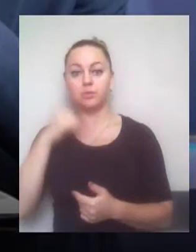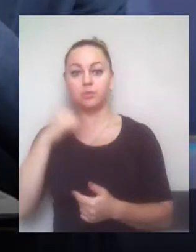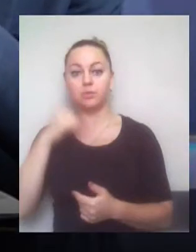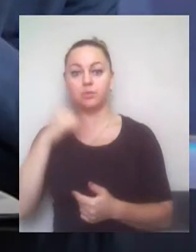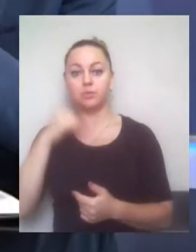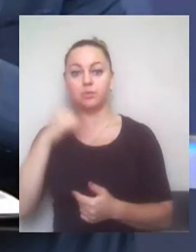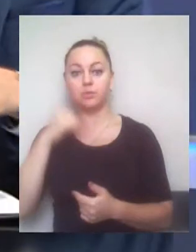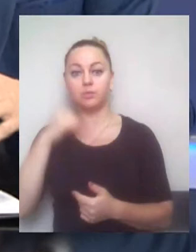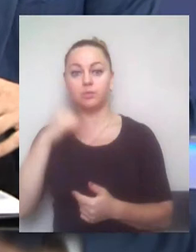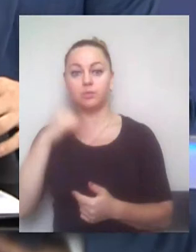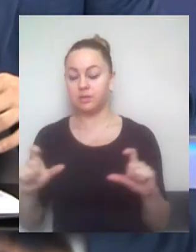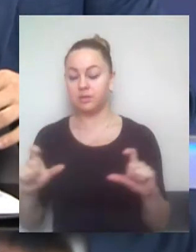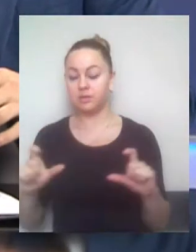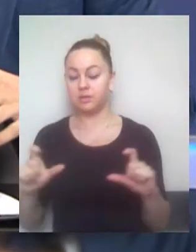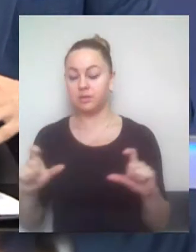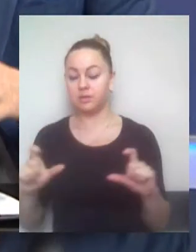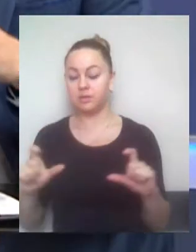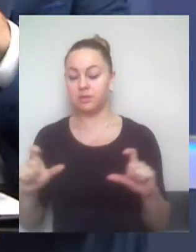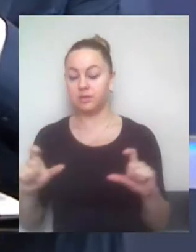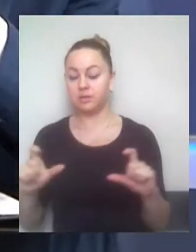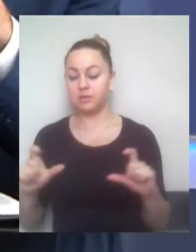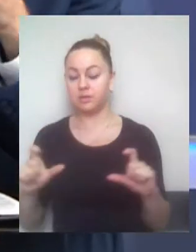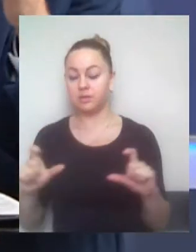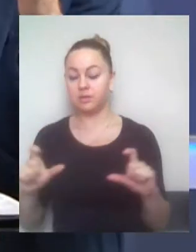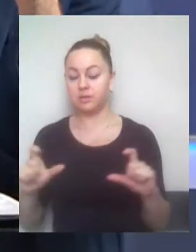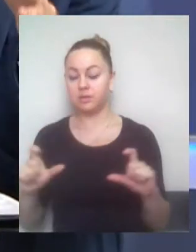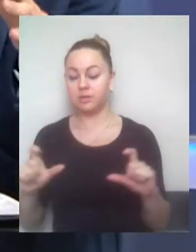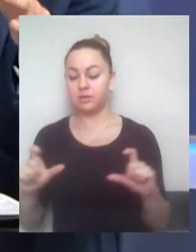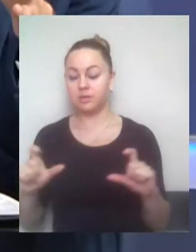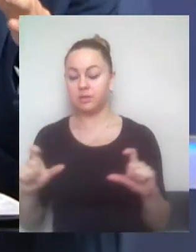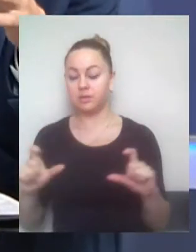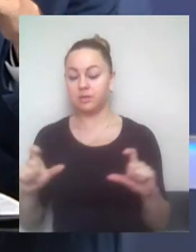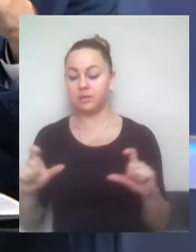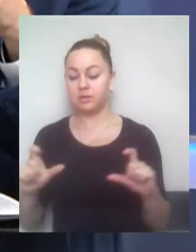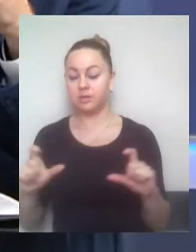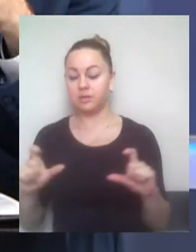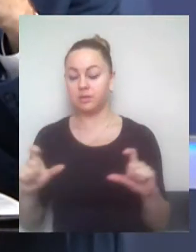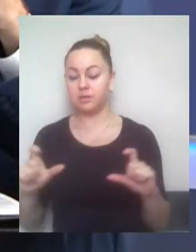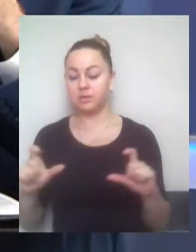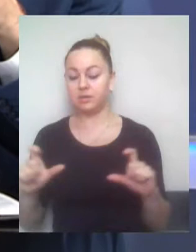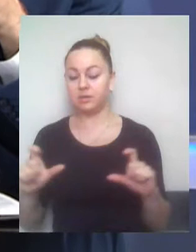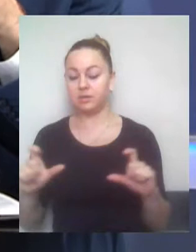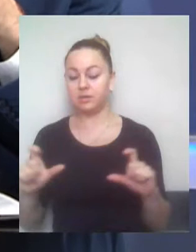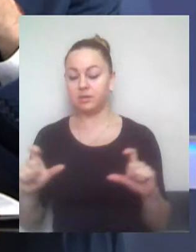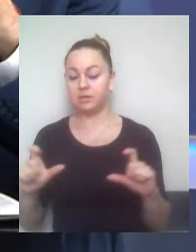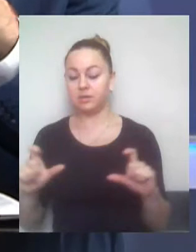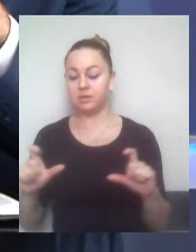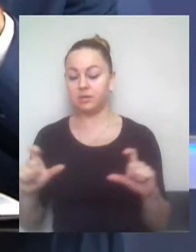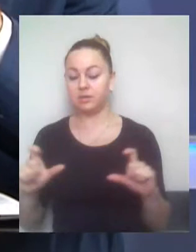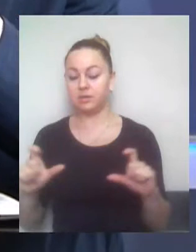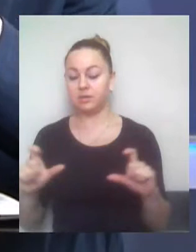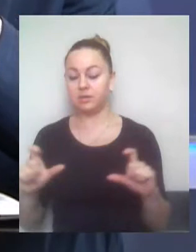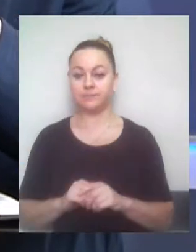чи чуєте мене? Я чую вас. Доброго вечора. Я так розумію, ви вже були на початку розмови з нами, ви чули, що тут